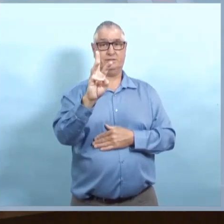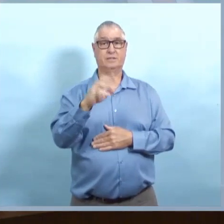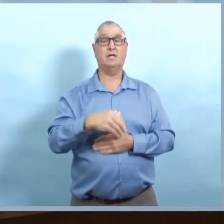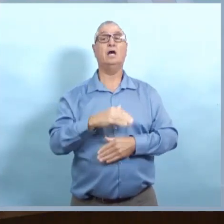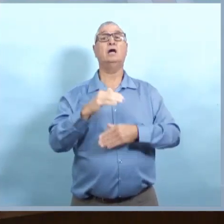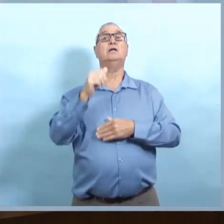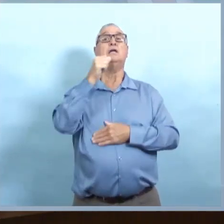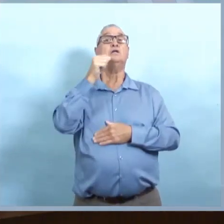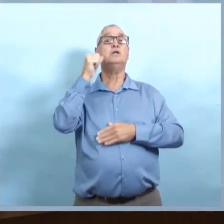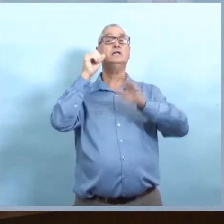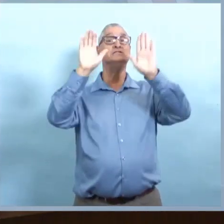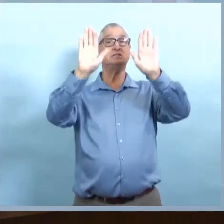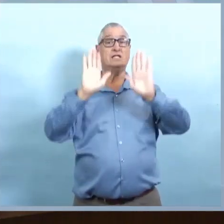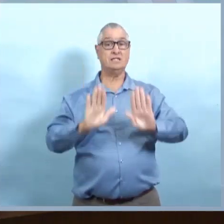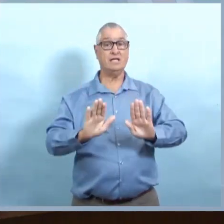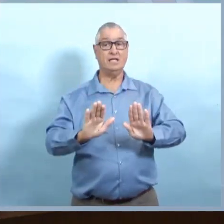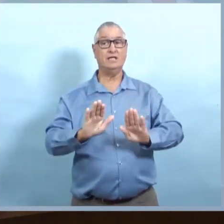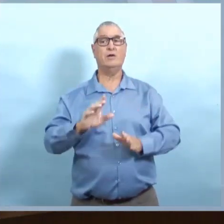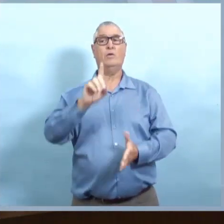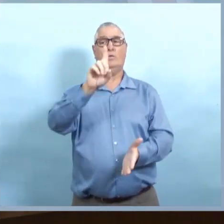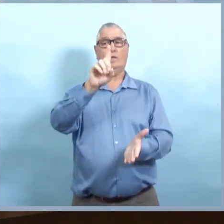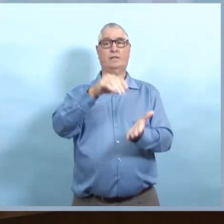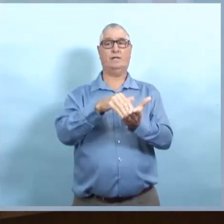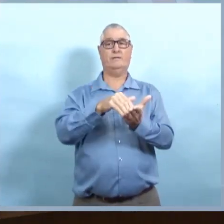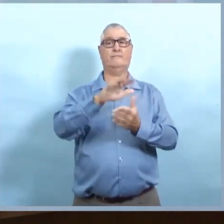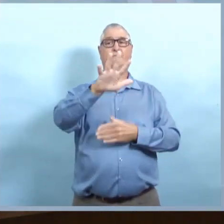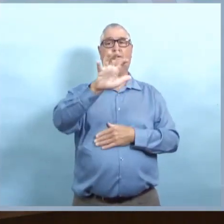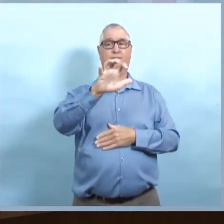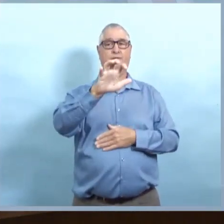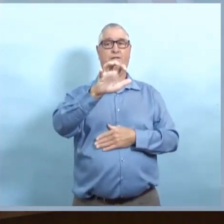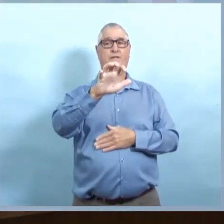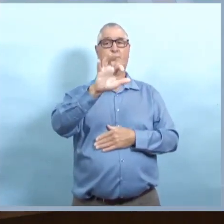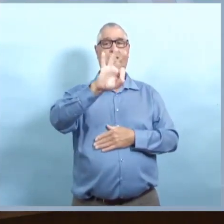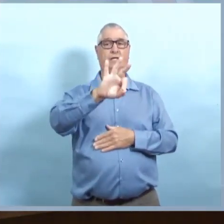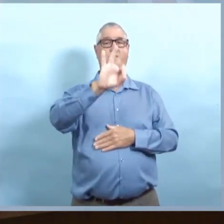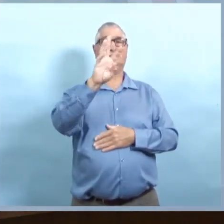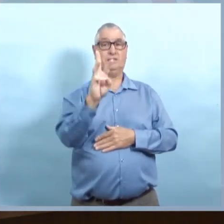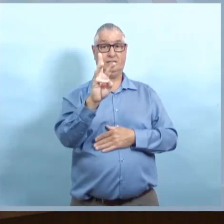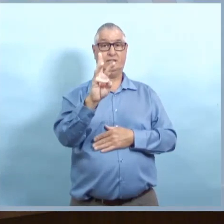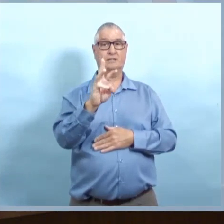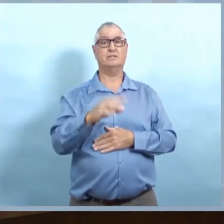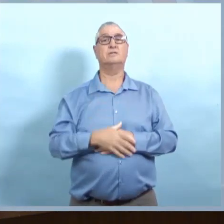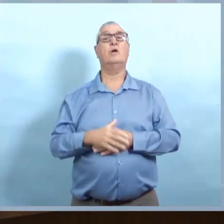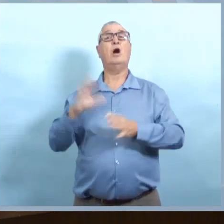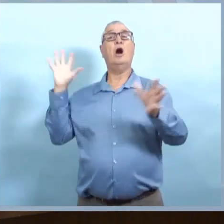1596 dimanche, pour un total de 180 750.